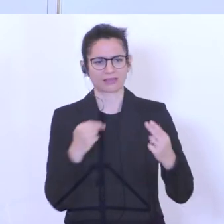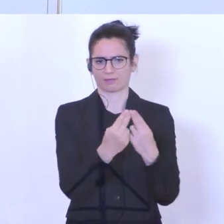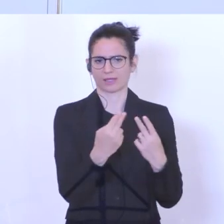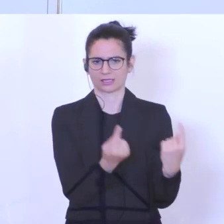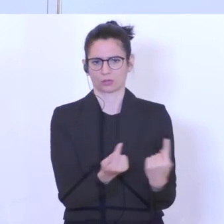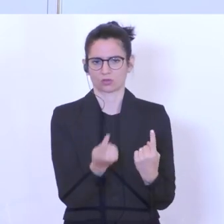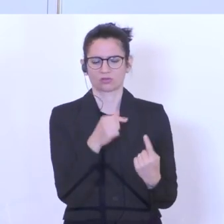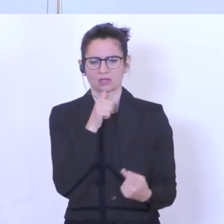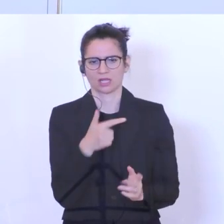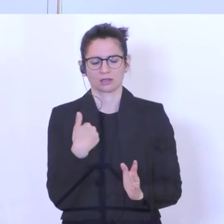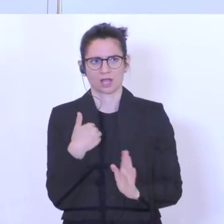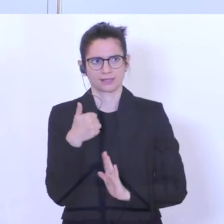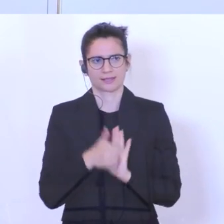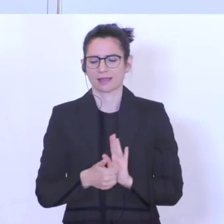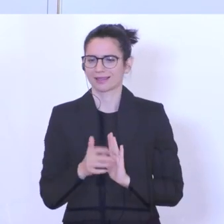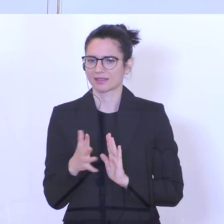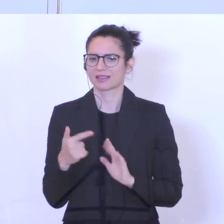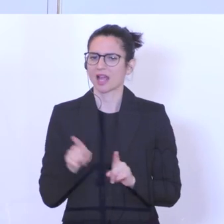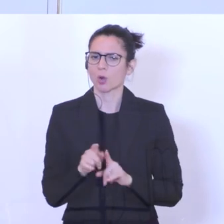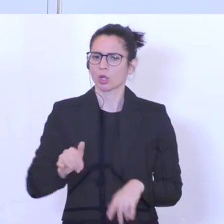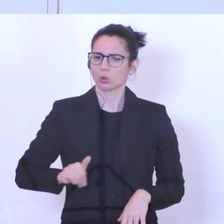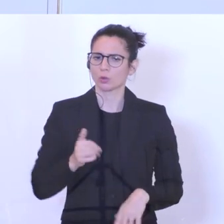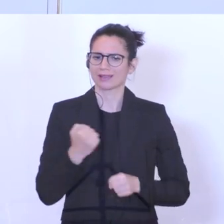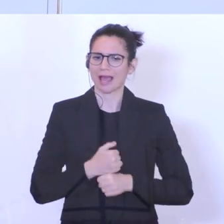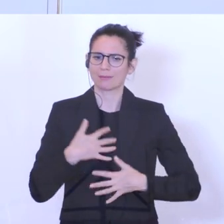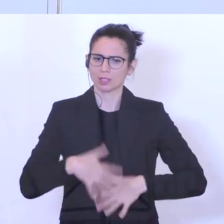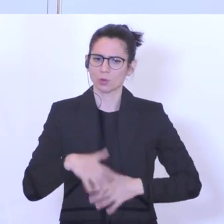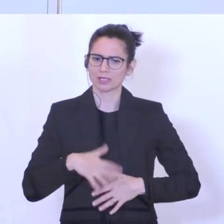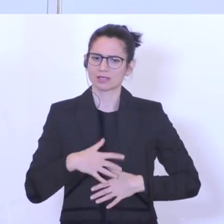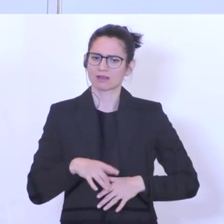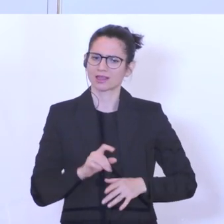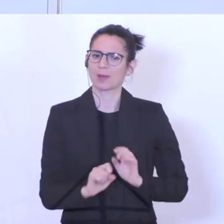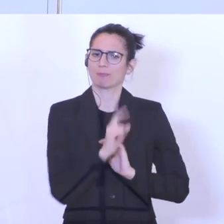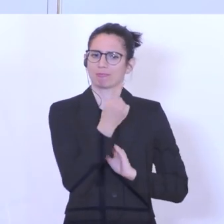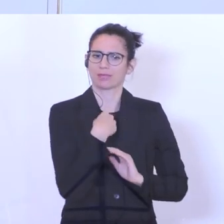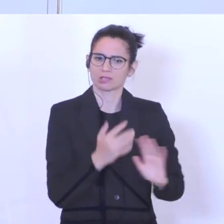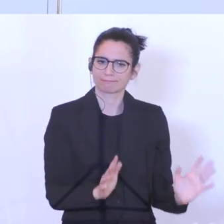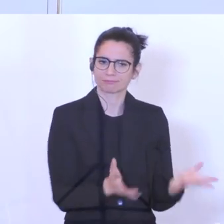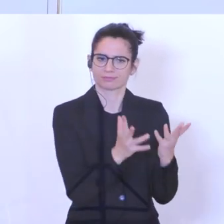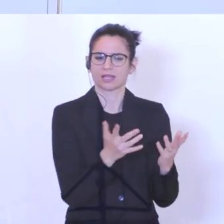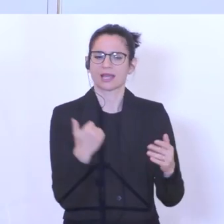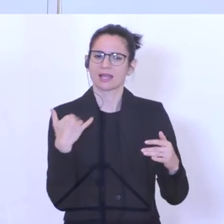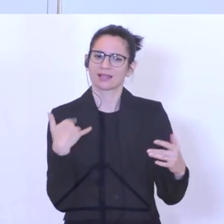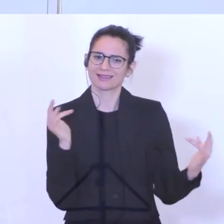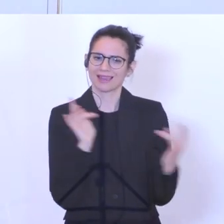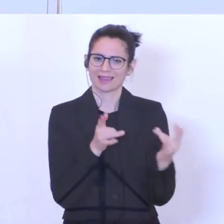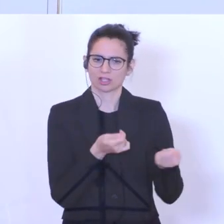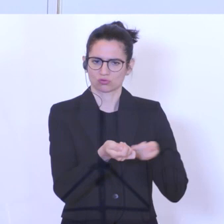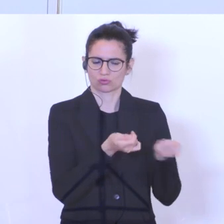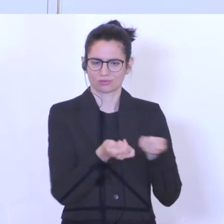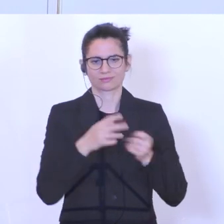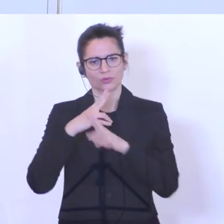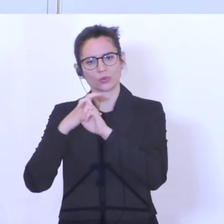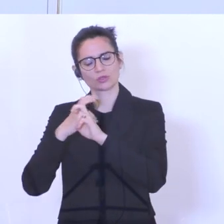scheren, dass wir hier vor allem die Jugendarbeitslosigkeit der entgegenwirken. In Österreich haben wir bereits